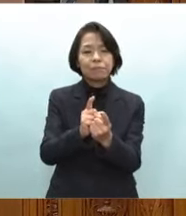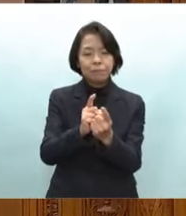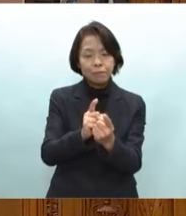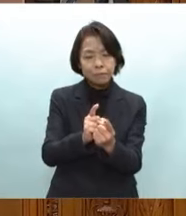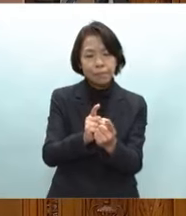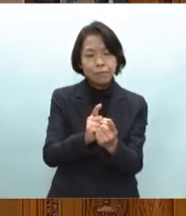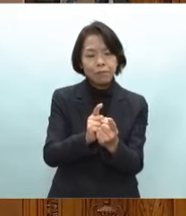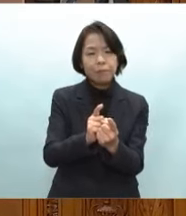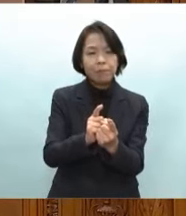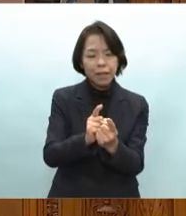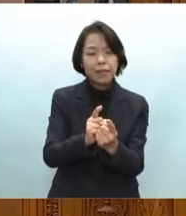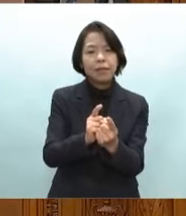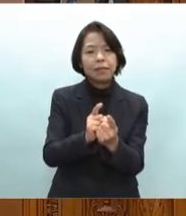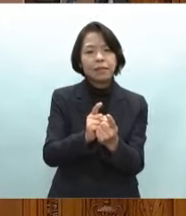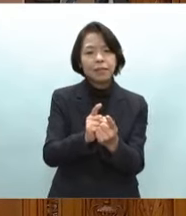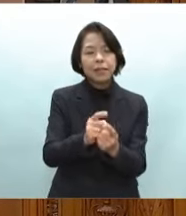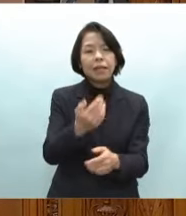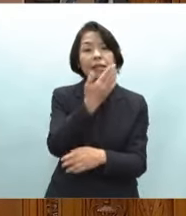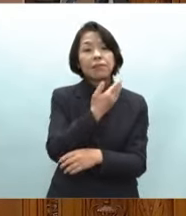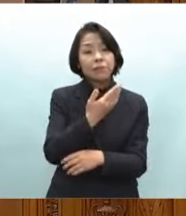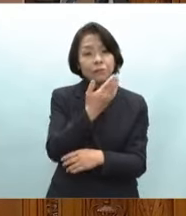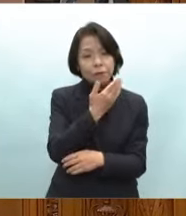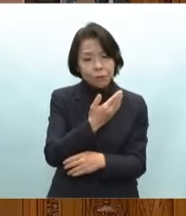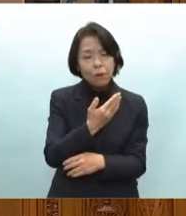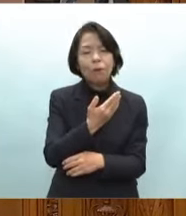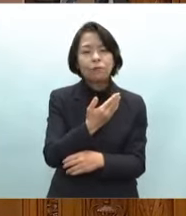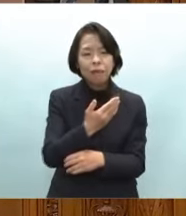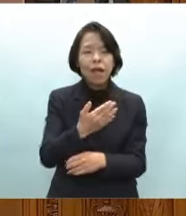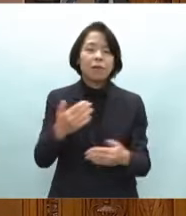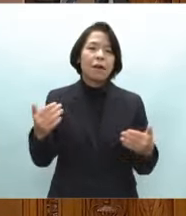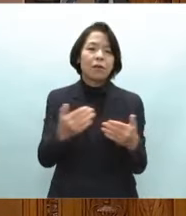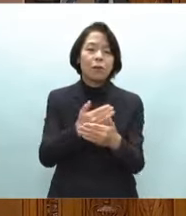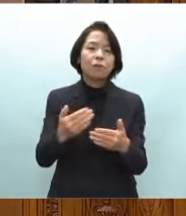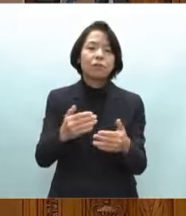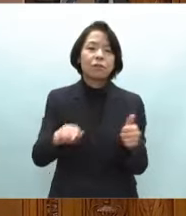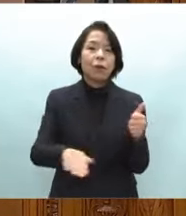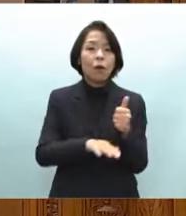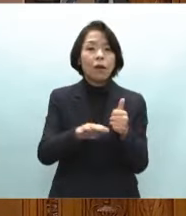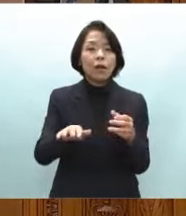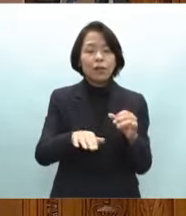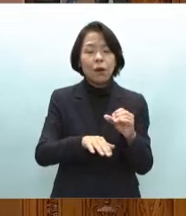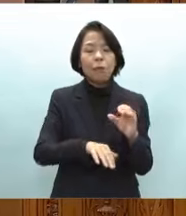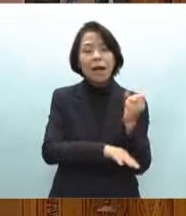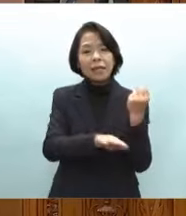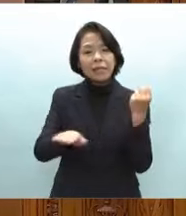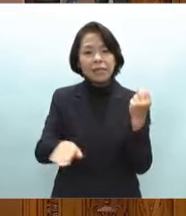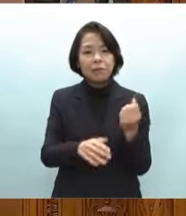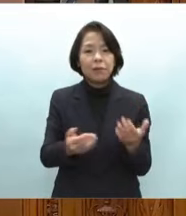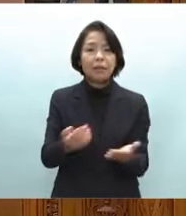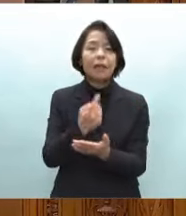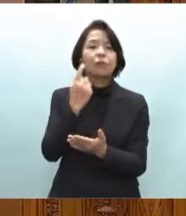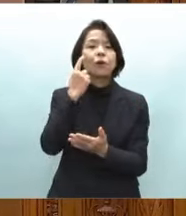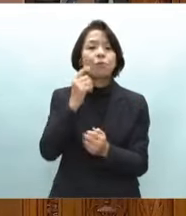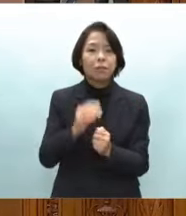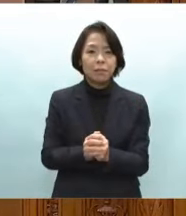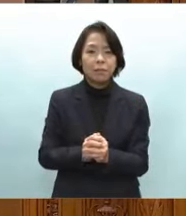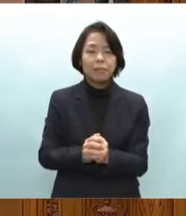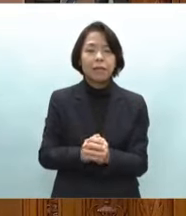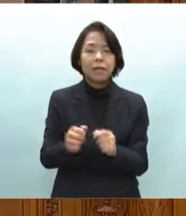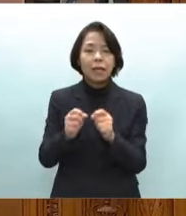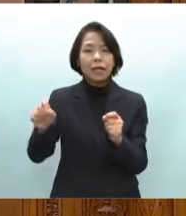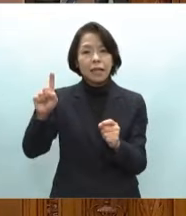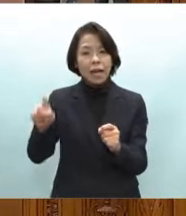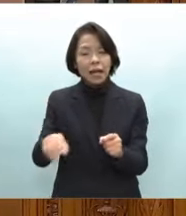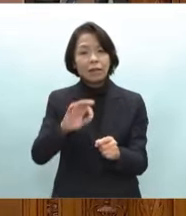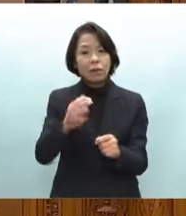図る重要な交通インフラですこれまで長野金沢まで段階的に開業し北